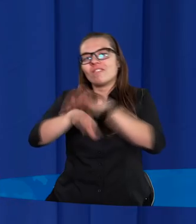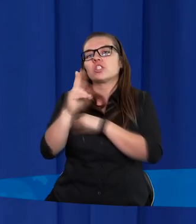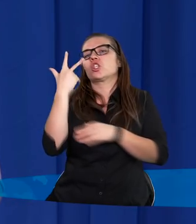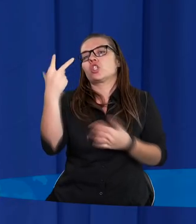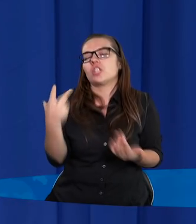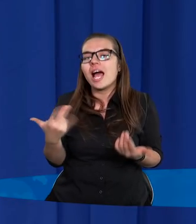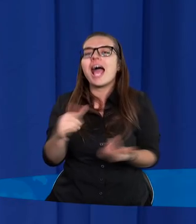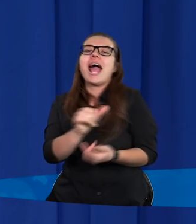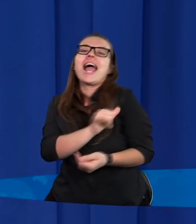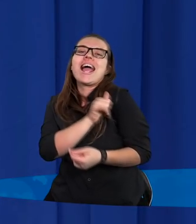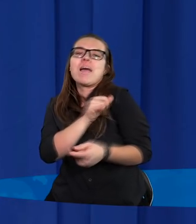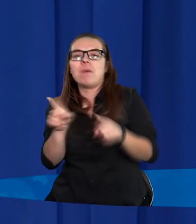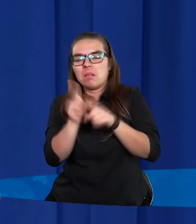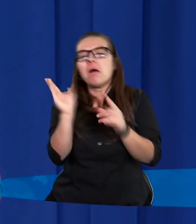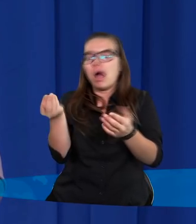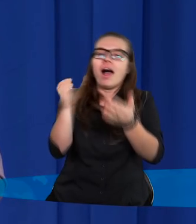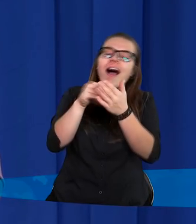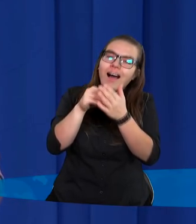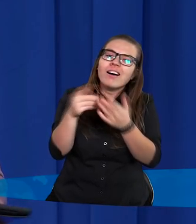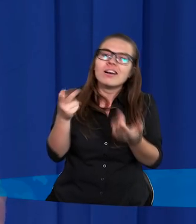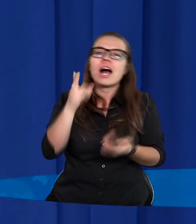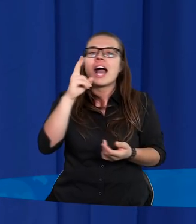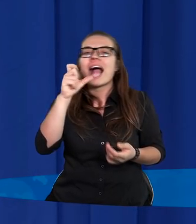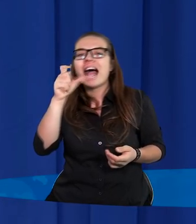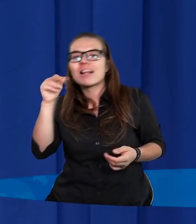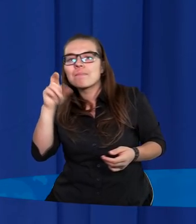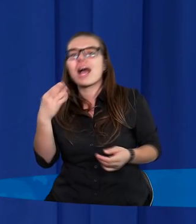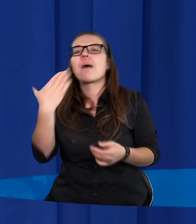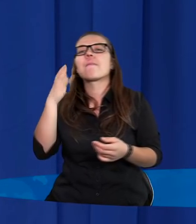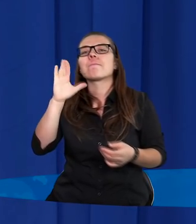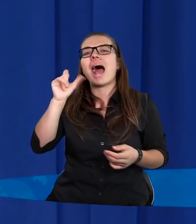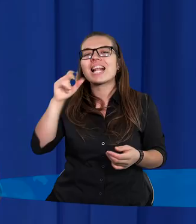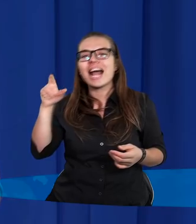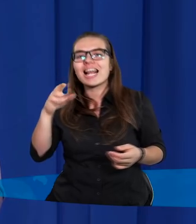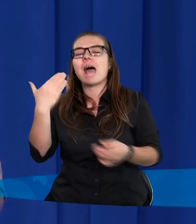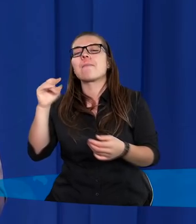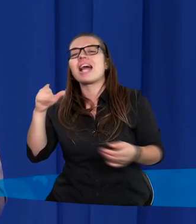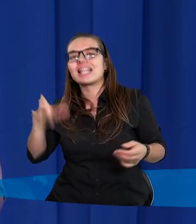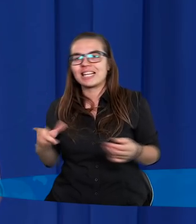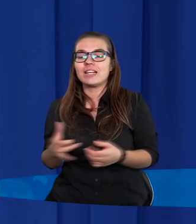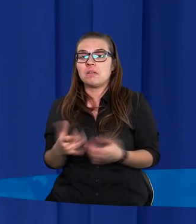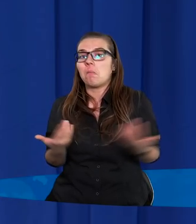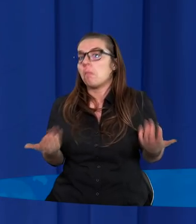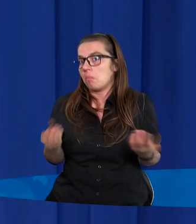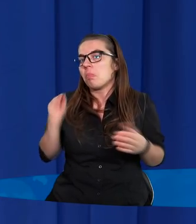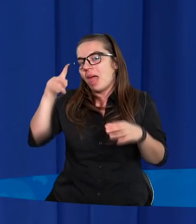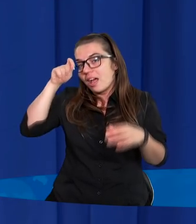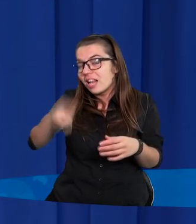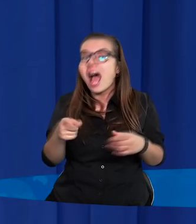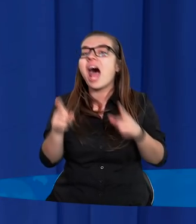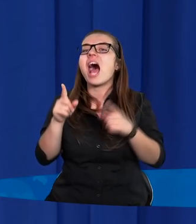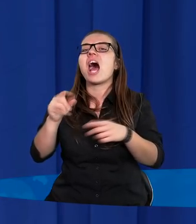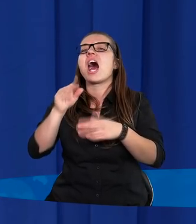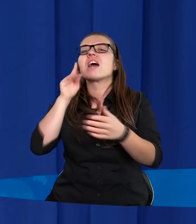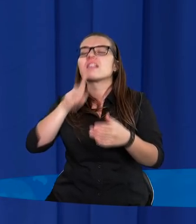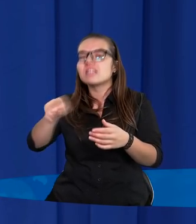imiona im gdzieś tam w średniowieczu dopisano. Kacper, Melchior i Baltazar takich nazwano. A napis na